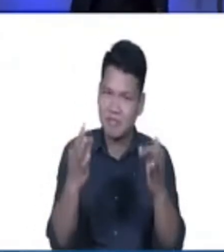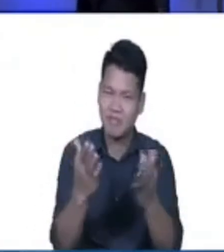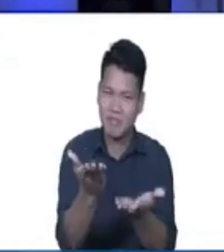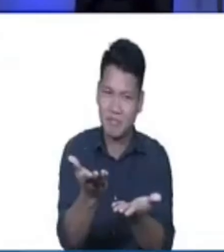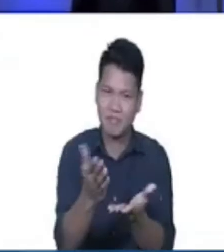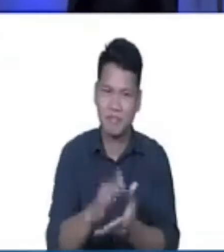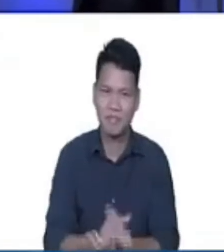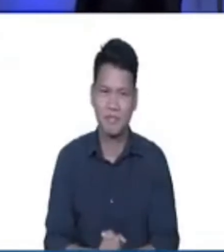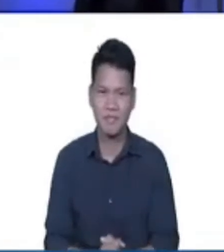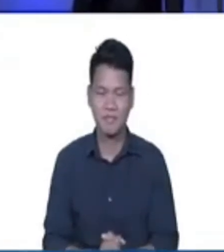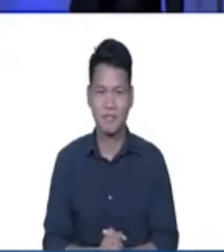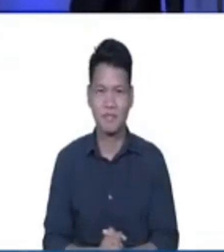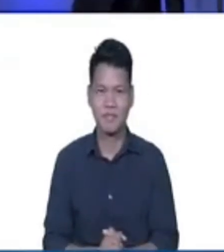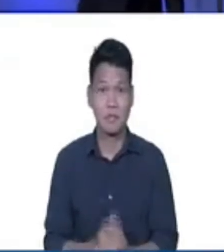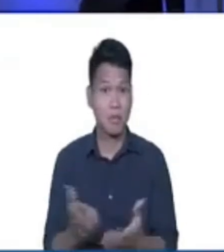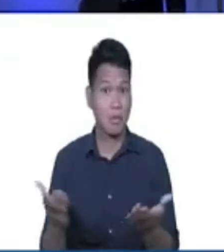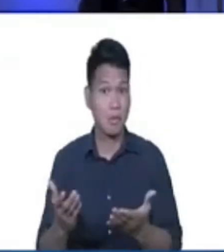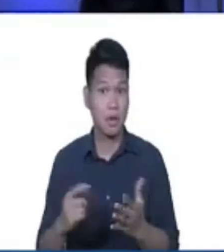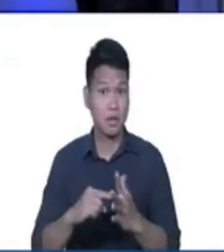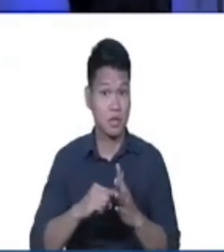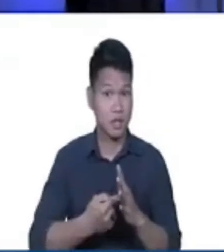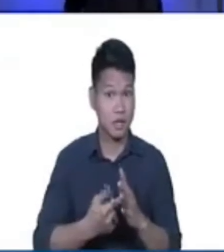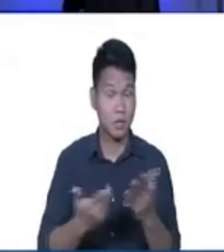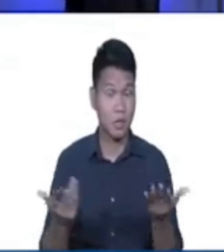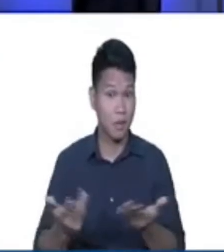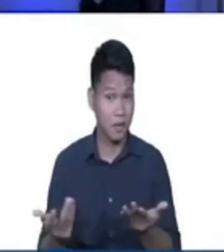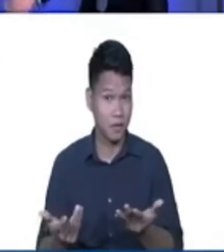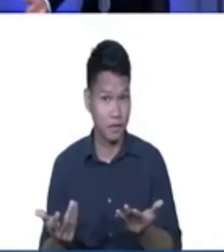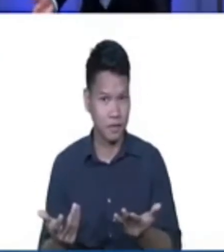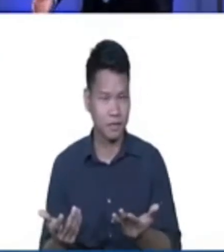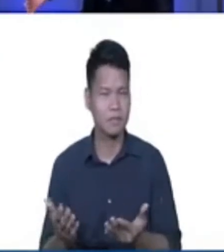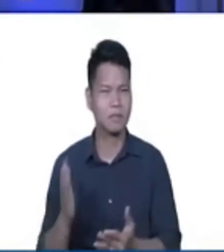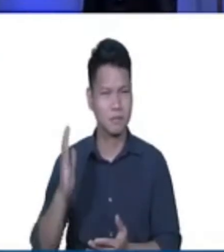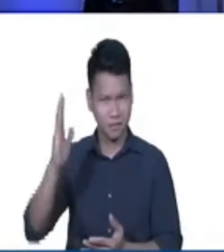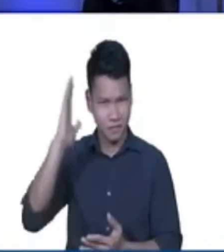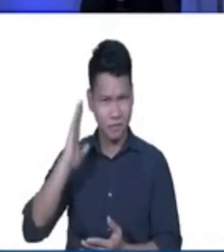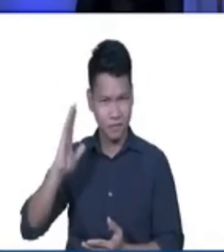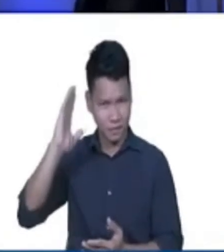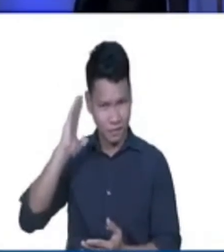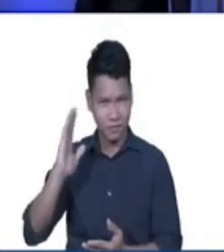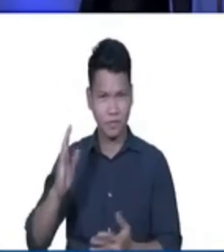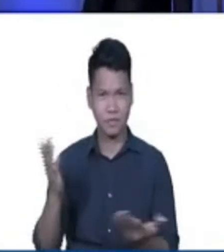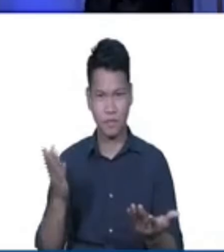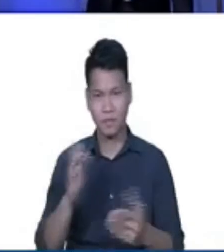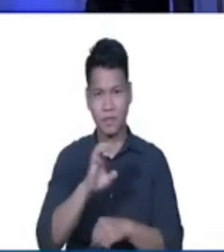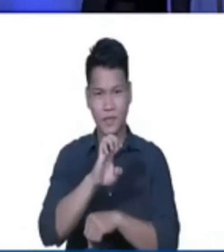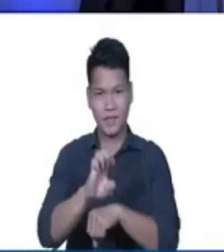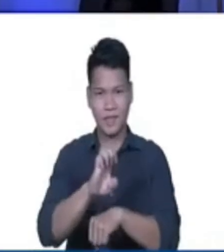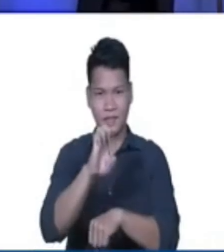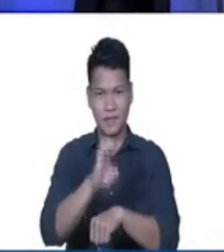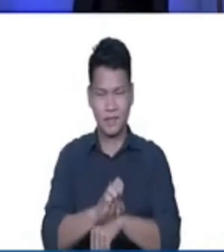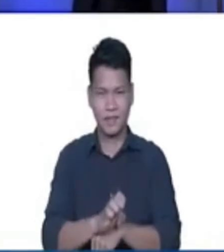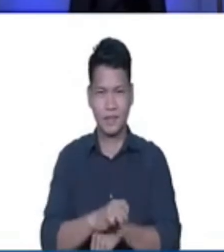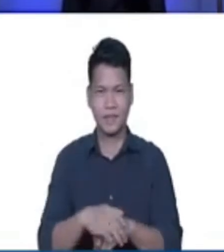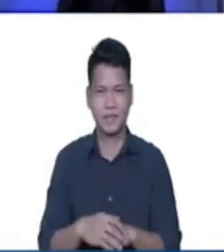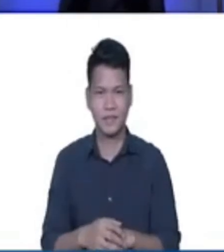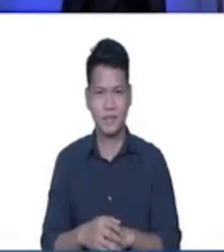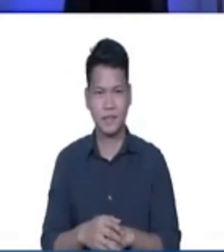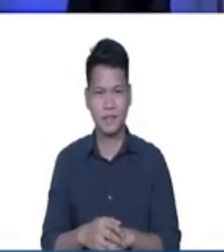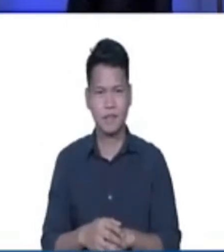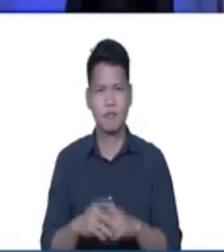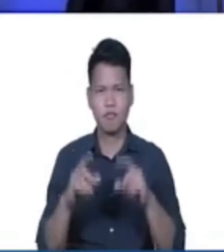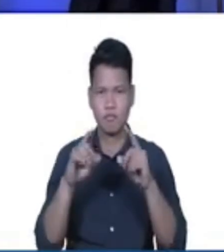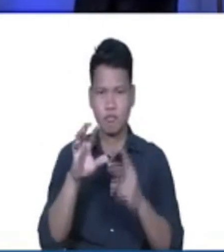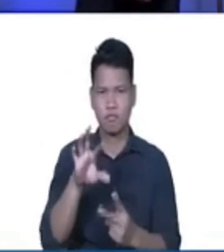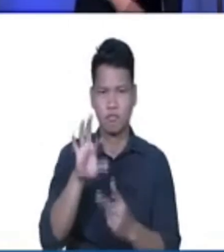ay nagsimula dun sa napakagandang linalang ng ating Panginoon dun sa harde ng Eden, the